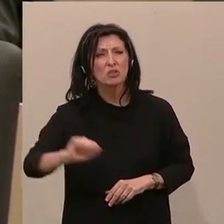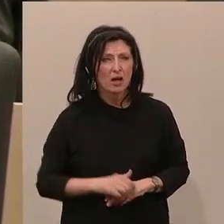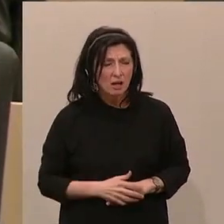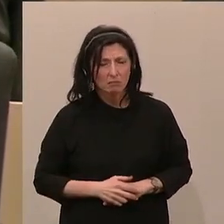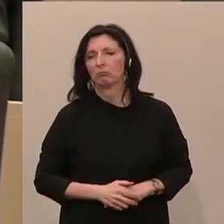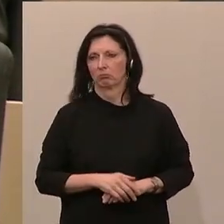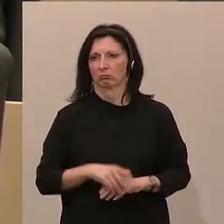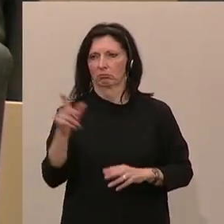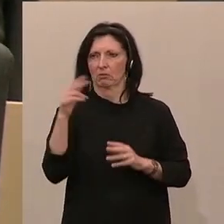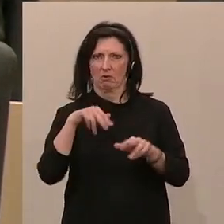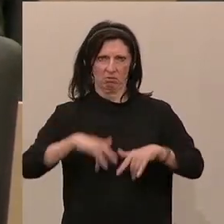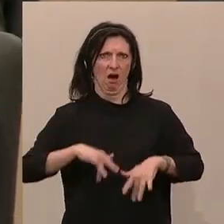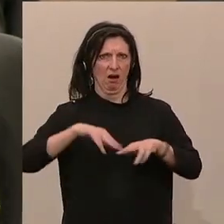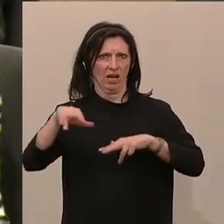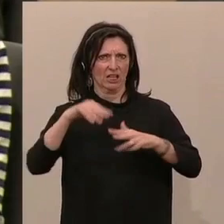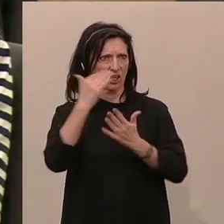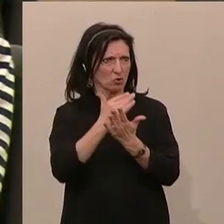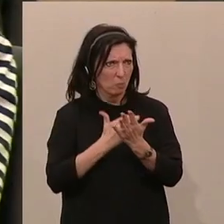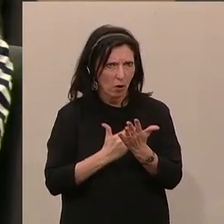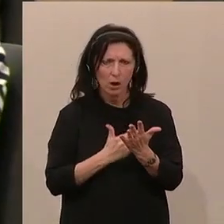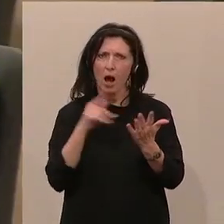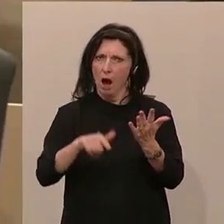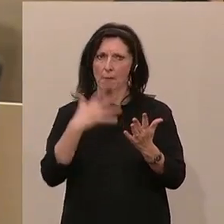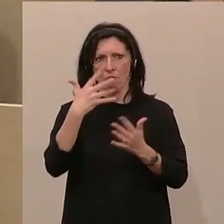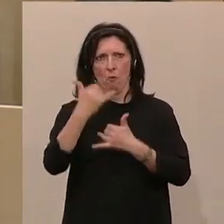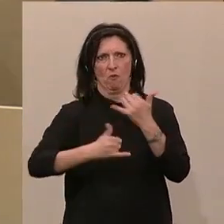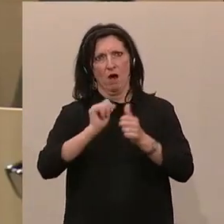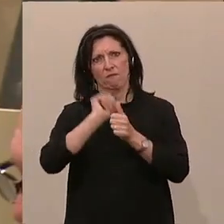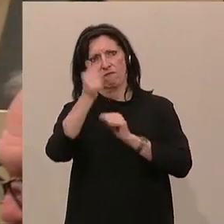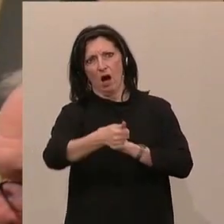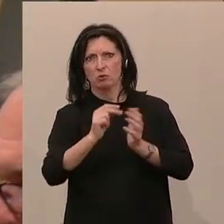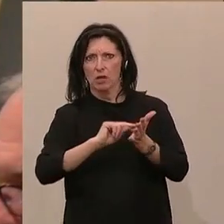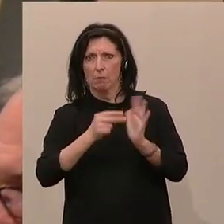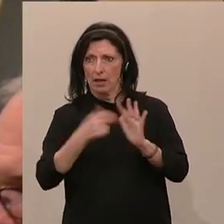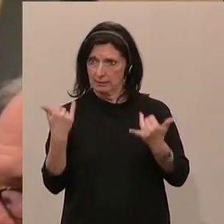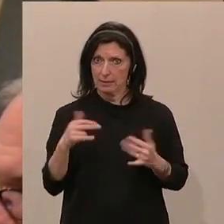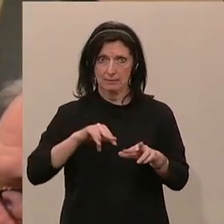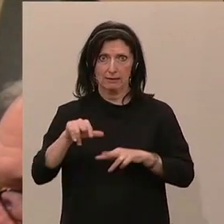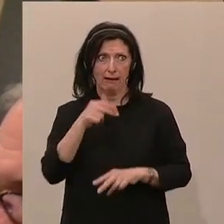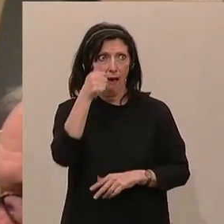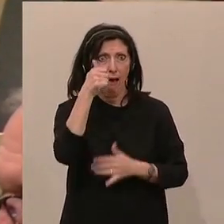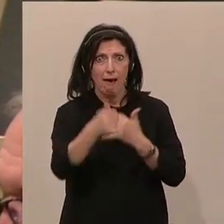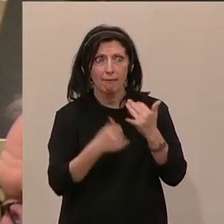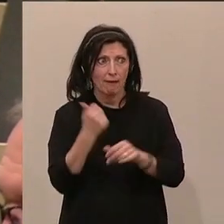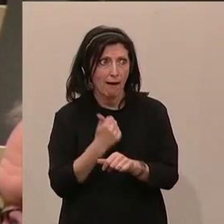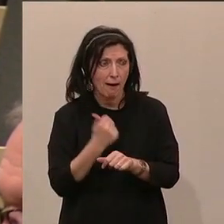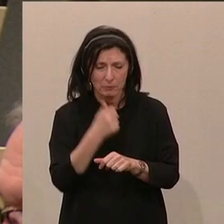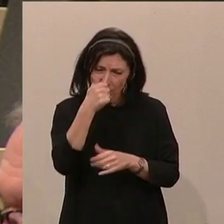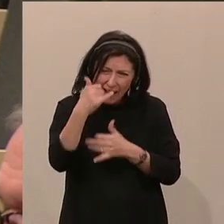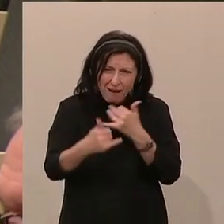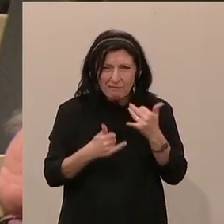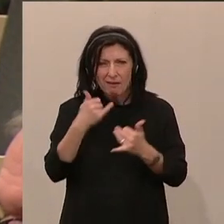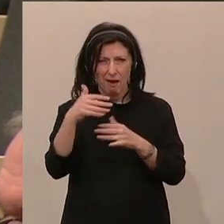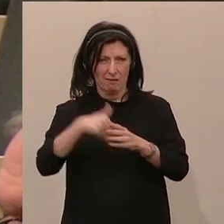ein Regierungsprogramm ausverhandelt, das ist angelegt auf fünf Jahre. Diese Regierung ist gerade einmal ein Jahr im Amt und in diesem einem Jahr